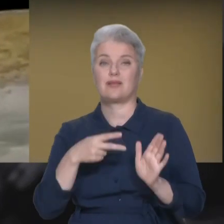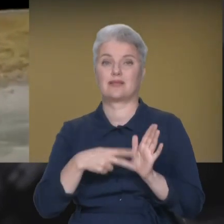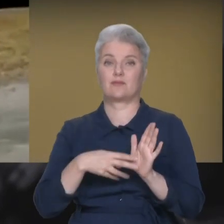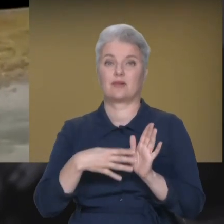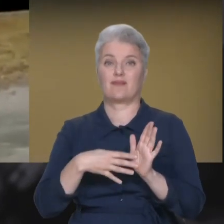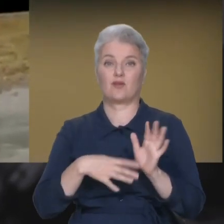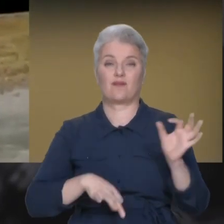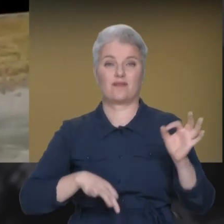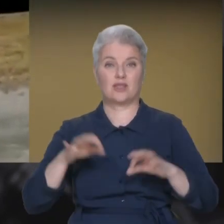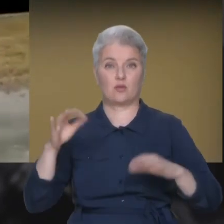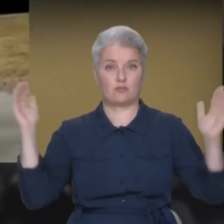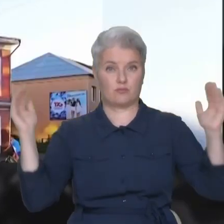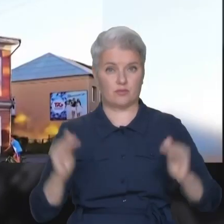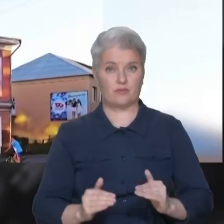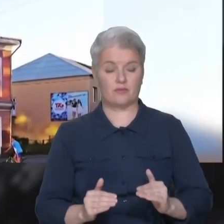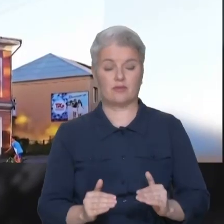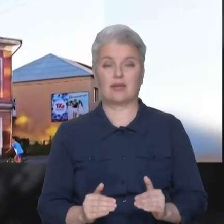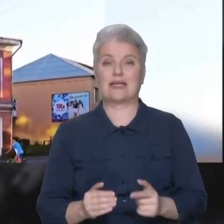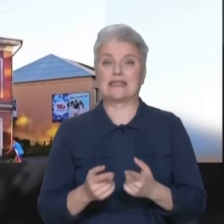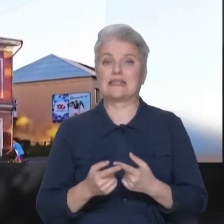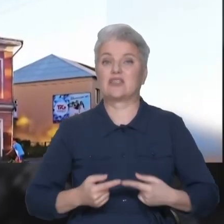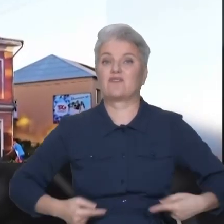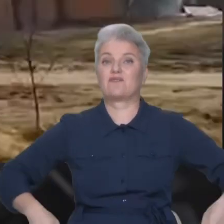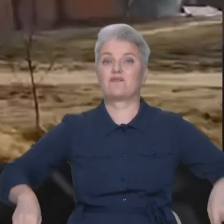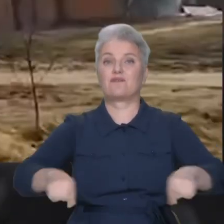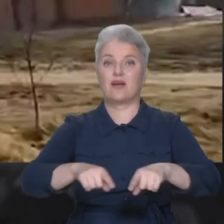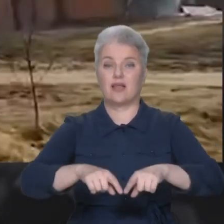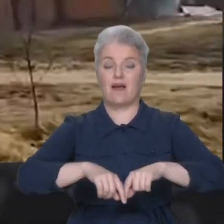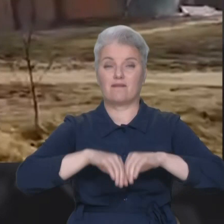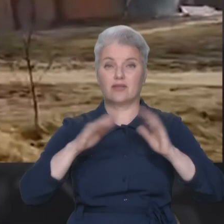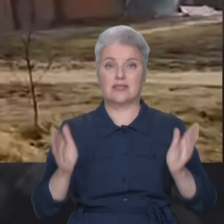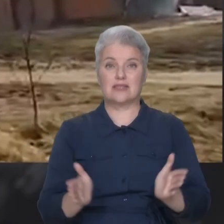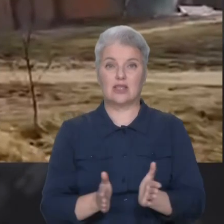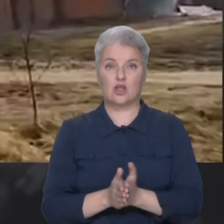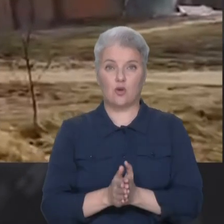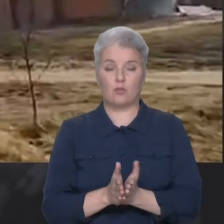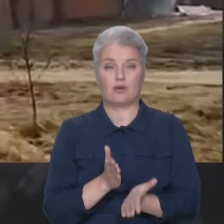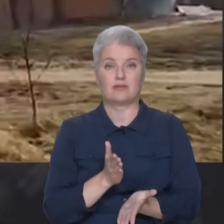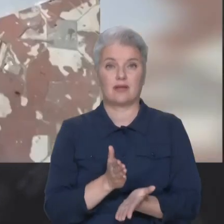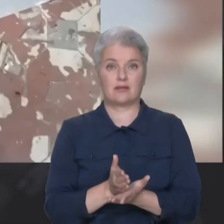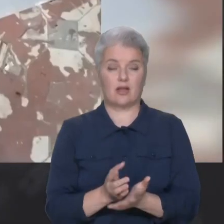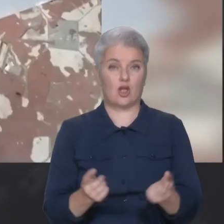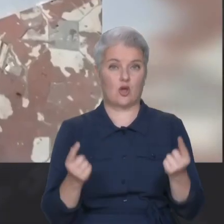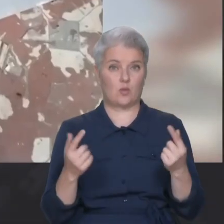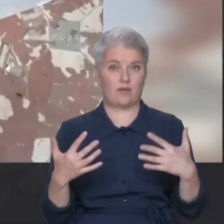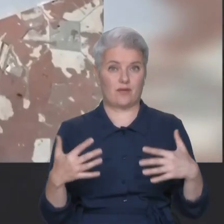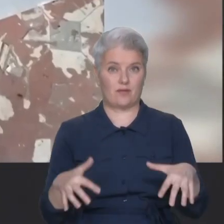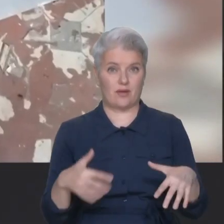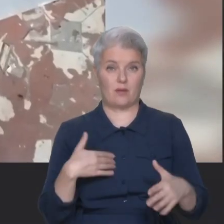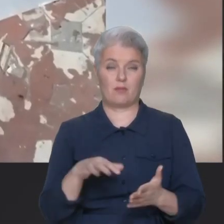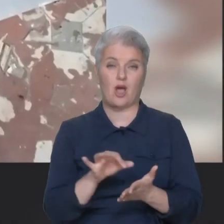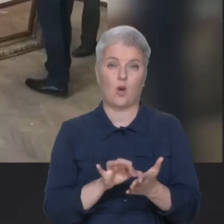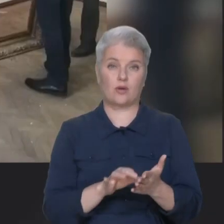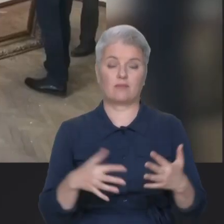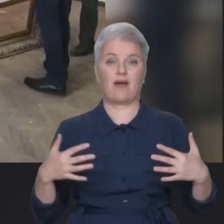до 90% впав. Тобто сфера в цілому зазнала досить суттєвих втрат. Ми оцінюємо ці втрати, які